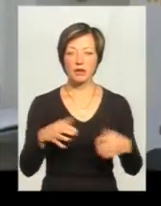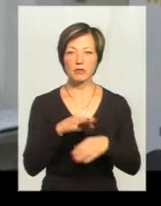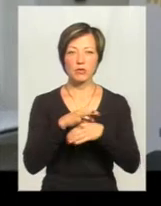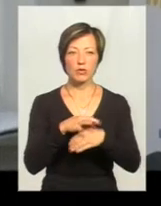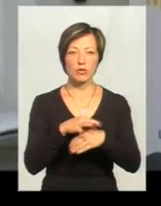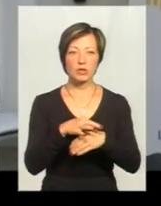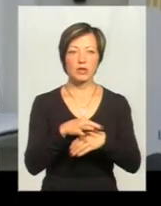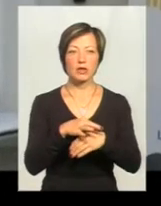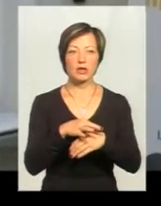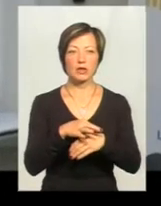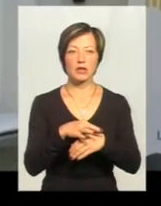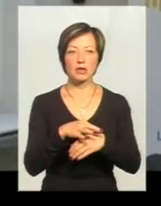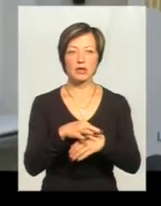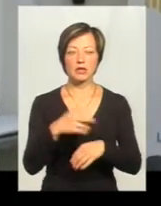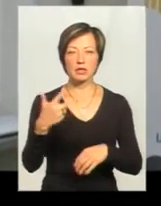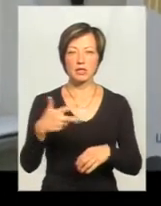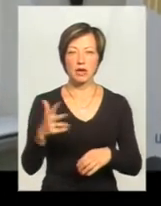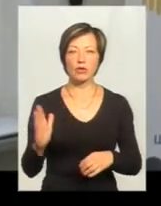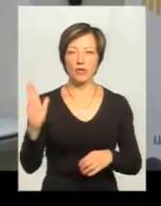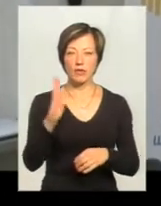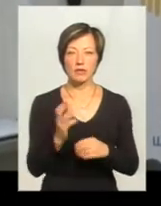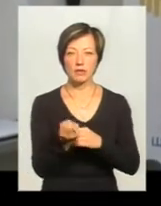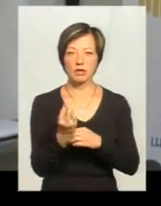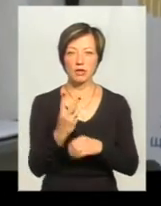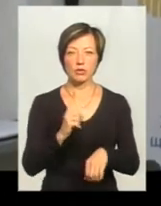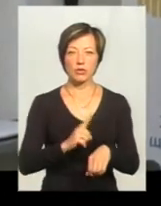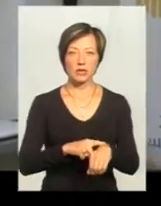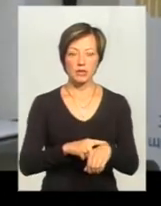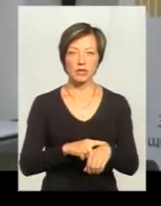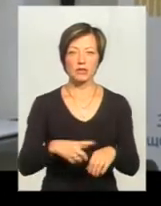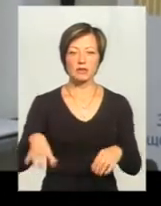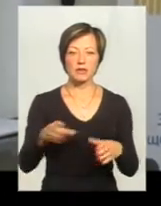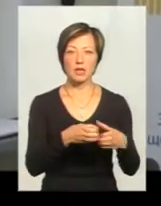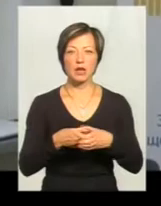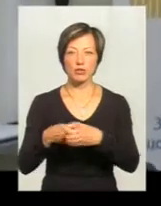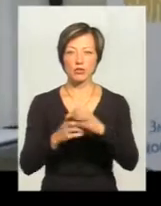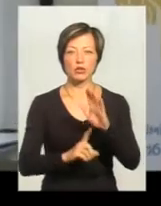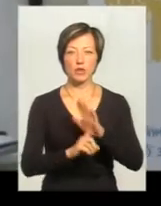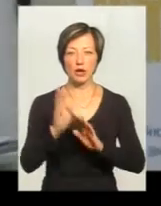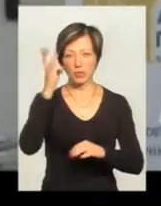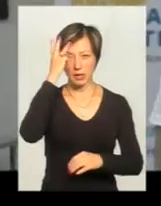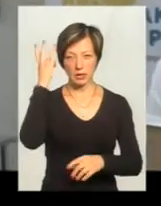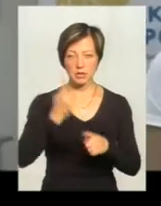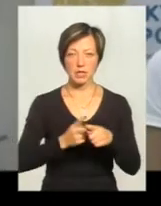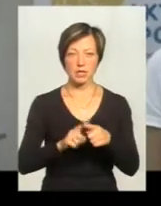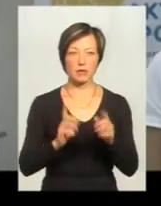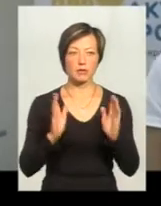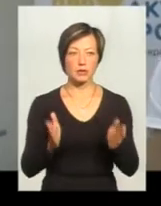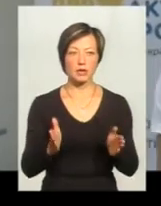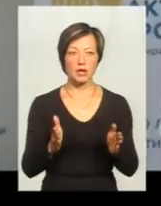області України 30 вересня о 12-й годині. Всі разом починаємо. У Хмельницькому це буде